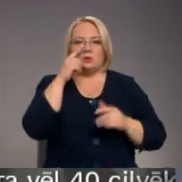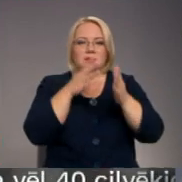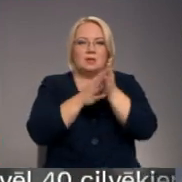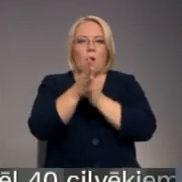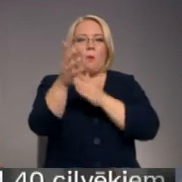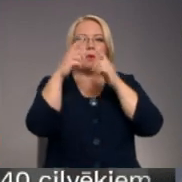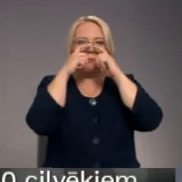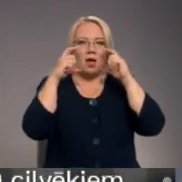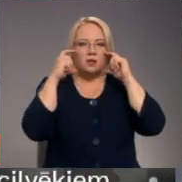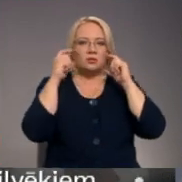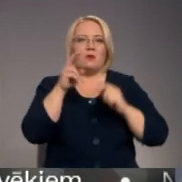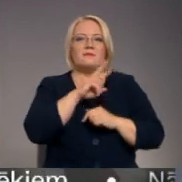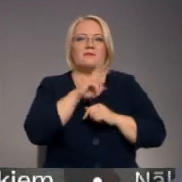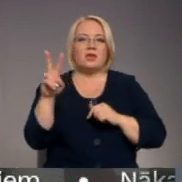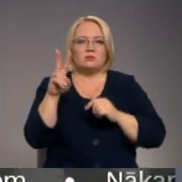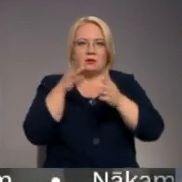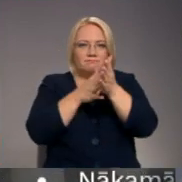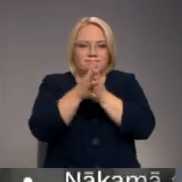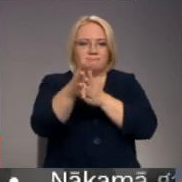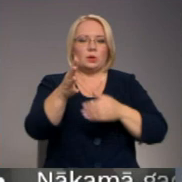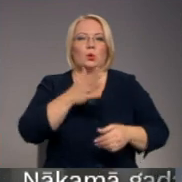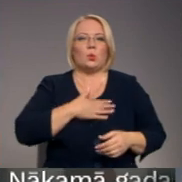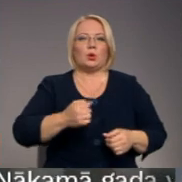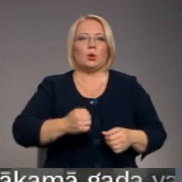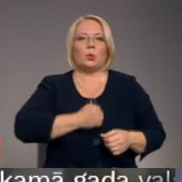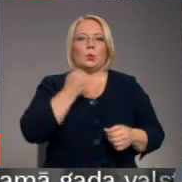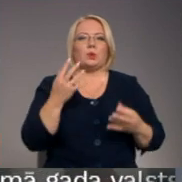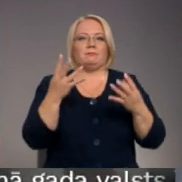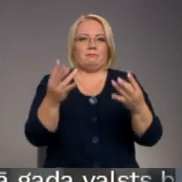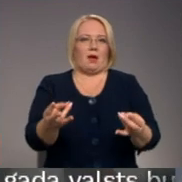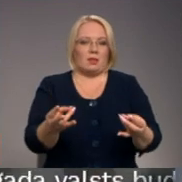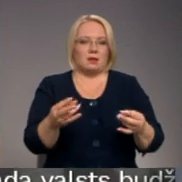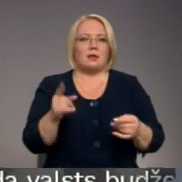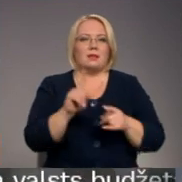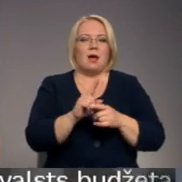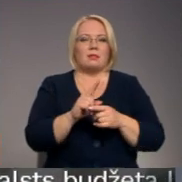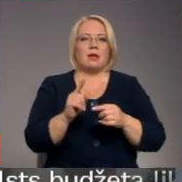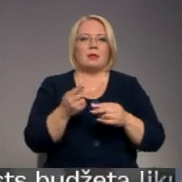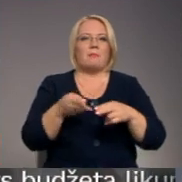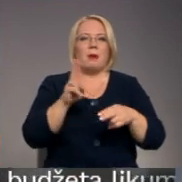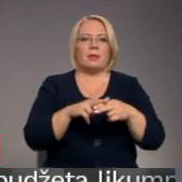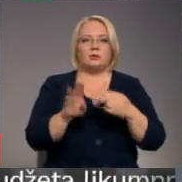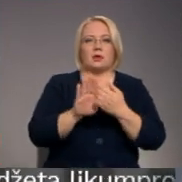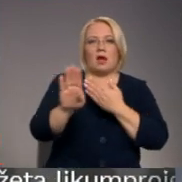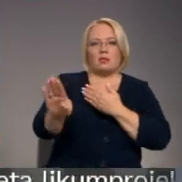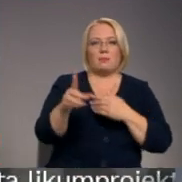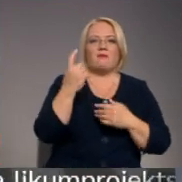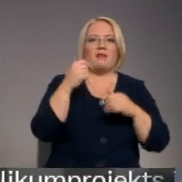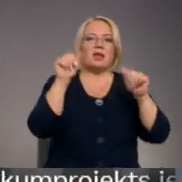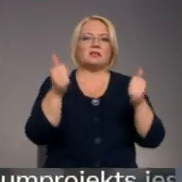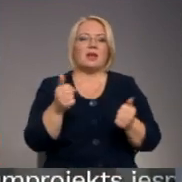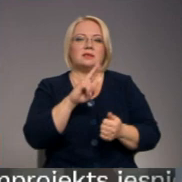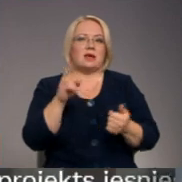šīs maskas, tam vīrusam, ir ļoti grūti pārliekt. Tātad papildus atālumam mums ir vēl viens līdzeklis.